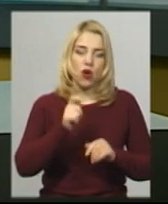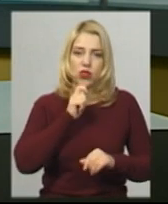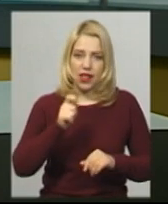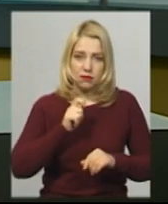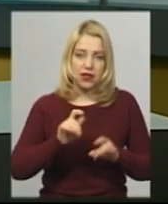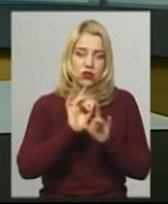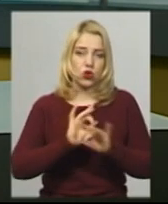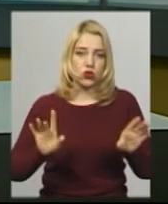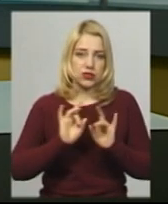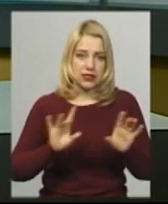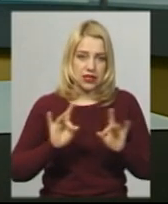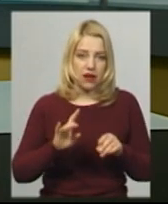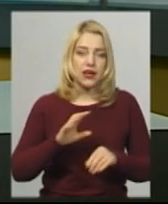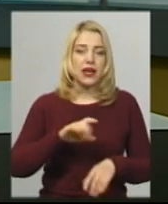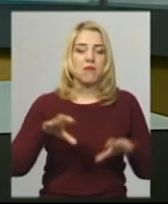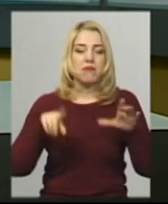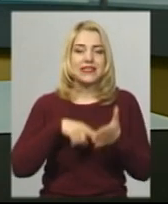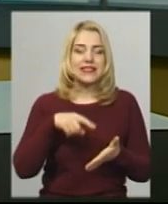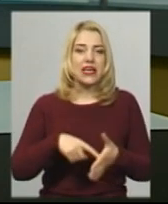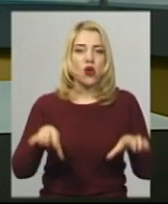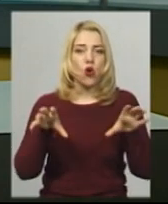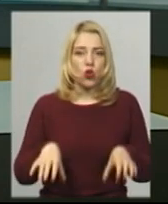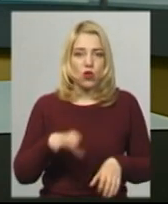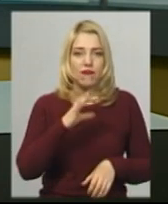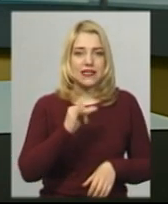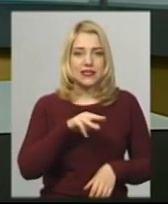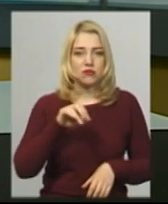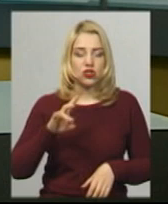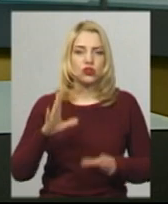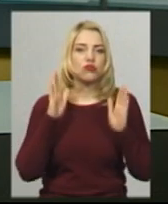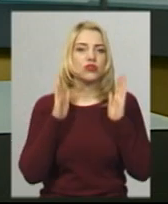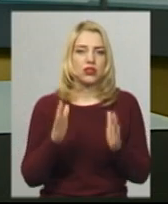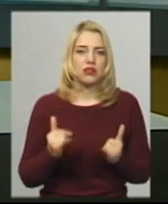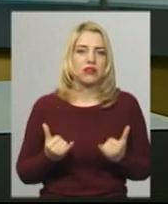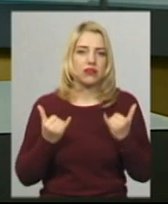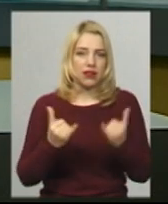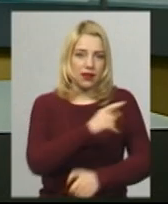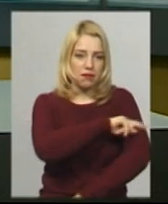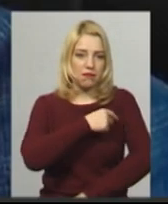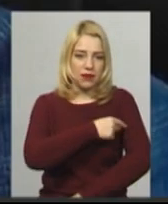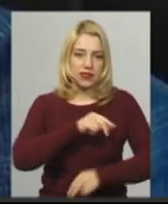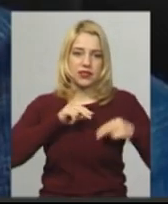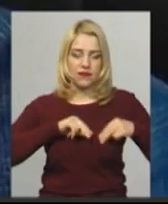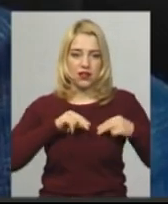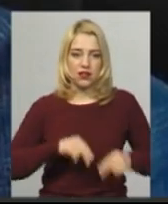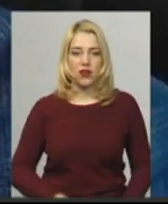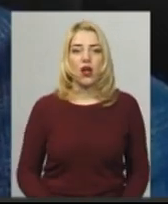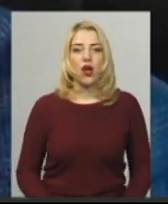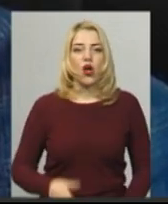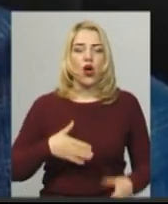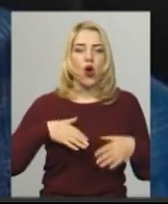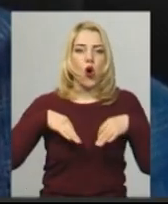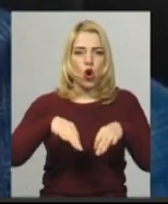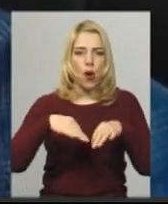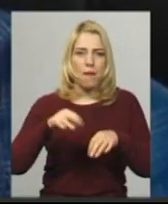Хмельницького Олександр Семчишин. За його словами, довозитимуть лише медичних працівників. Громадський транспорт